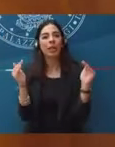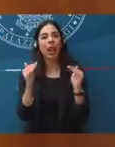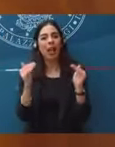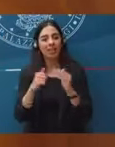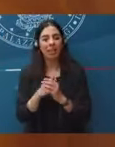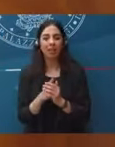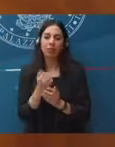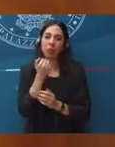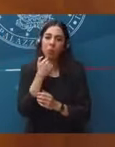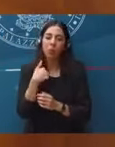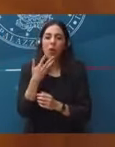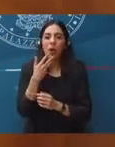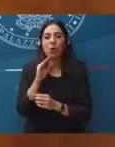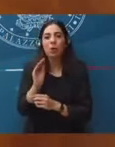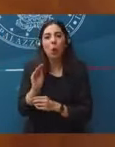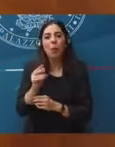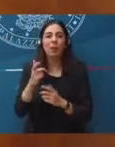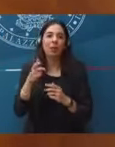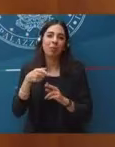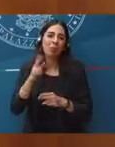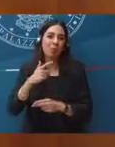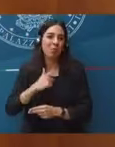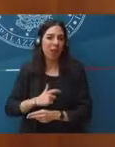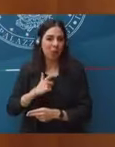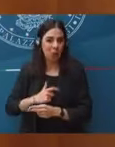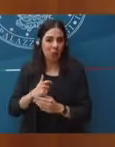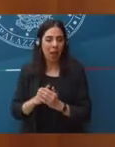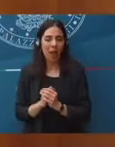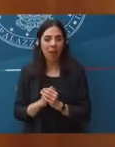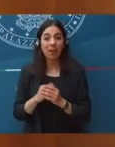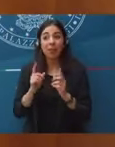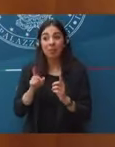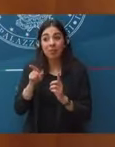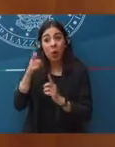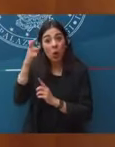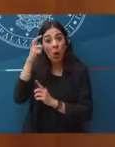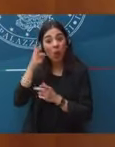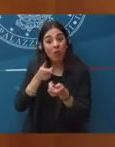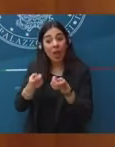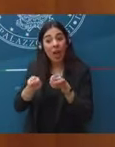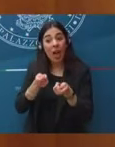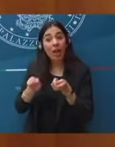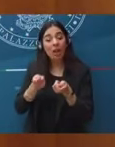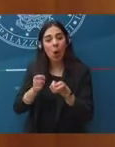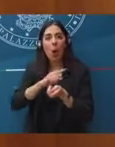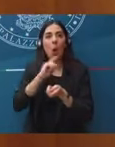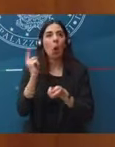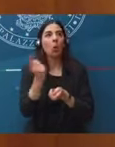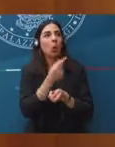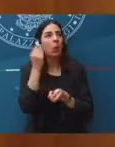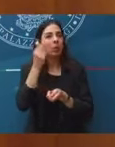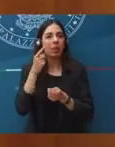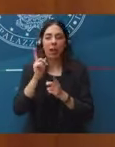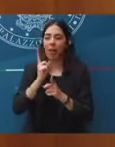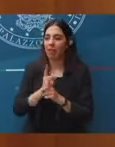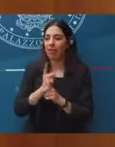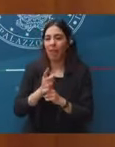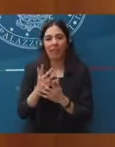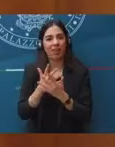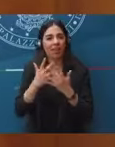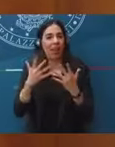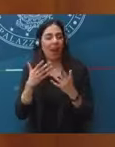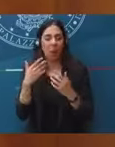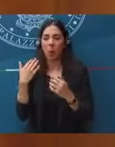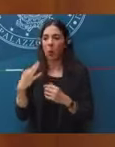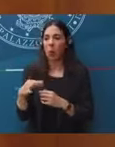Rispetto al suo governo ci sono tantissime aspettative, sia in Italia che all'estero. Volevo chiederle, spesso lei viene